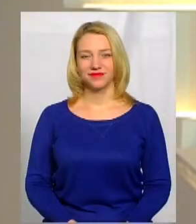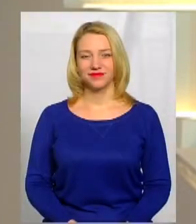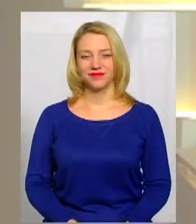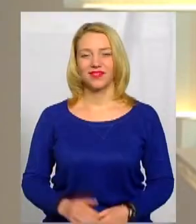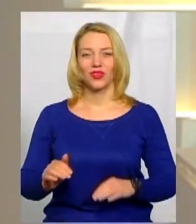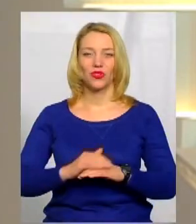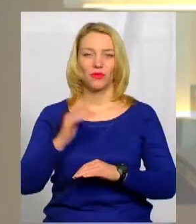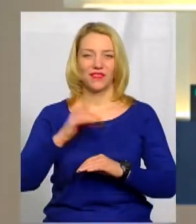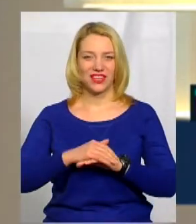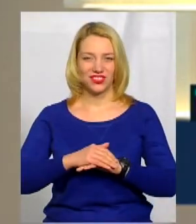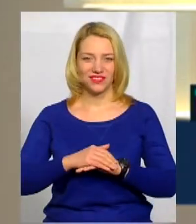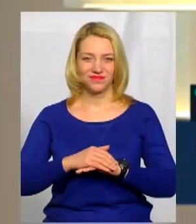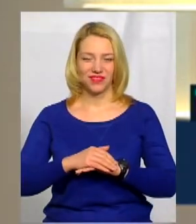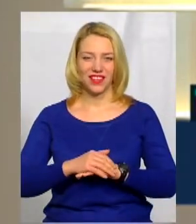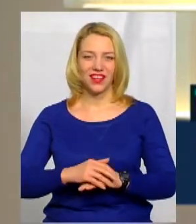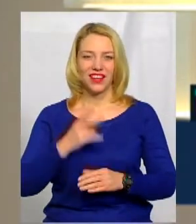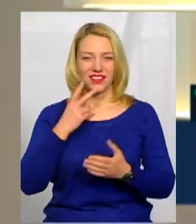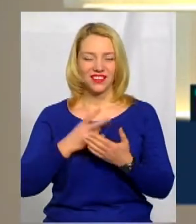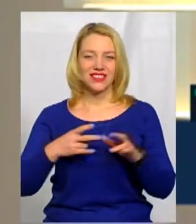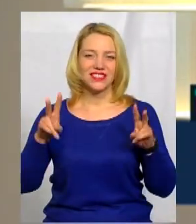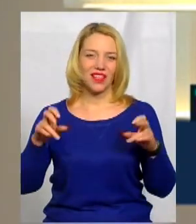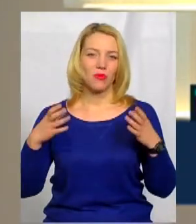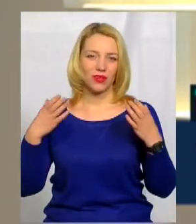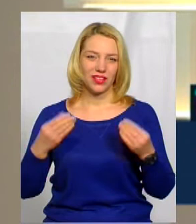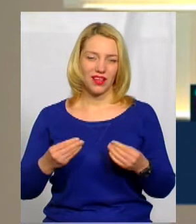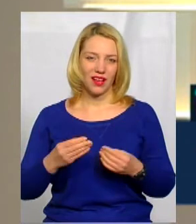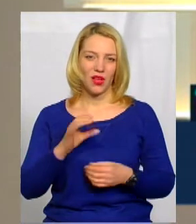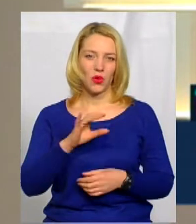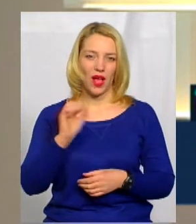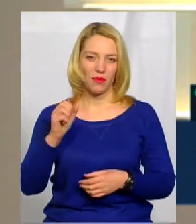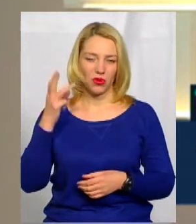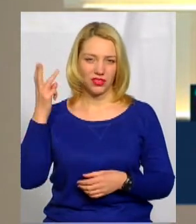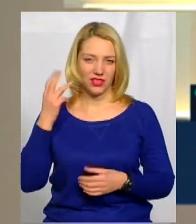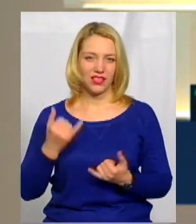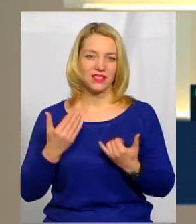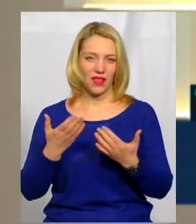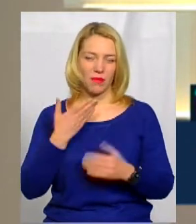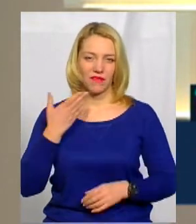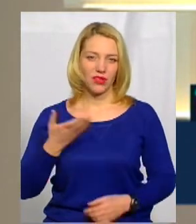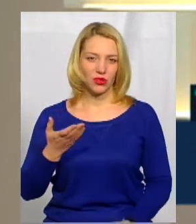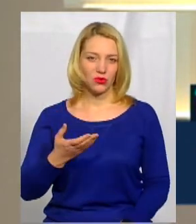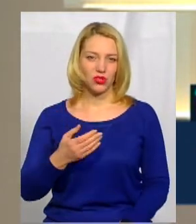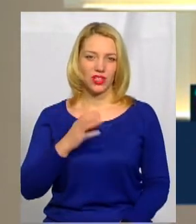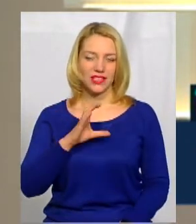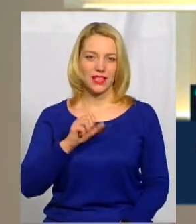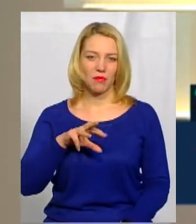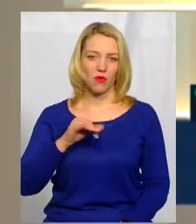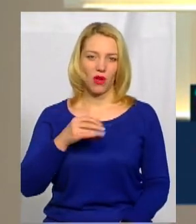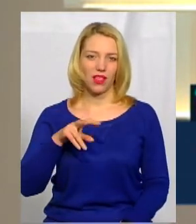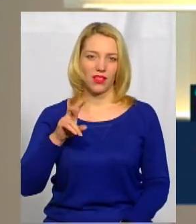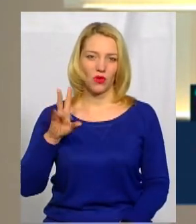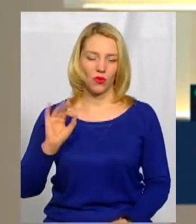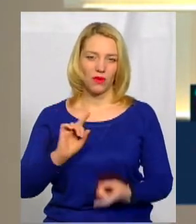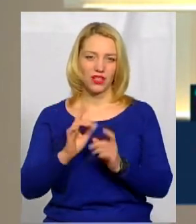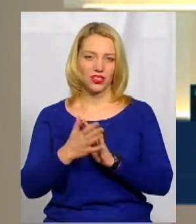Добрий вечір. В ефірі тема дня на UA-Поділля. З вами ведуча Алла Самойленко, на жестову